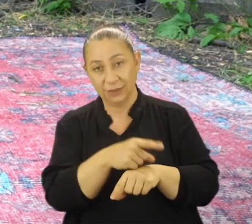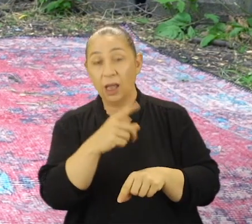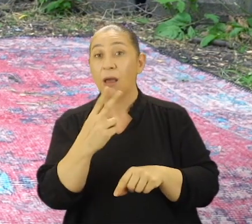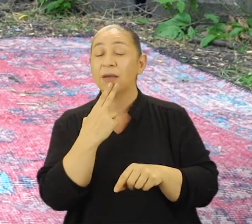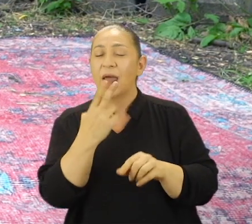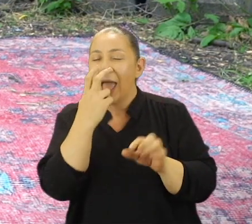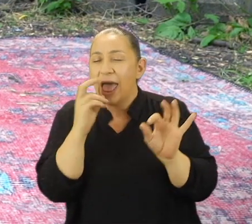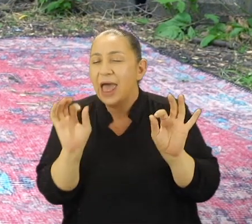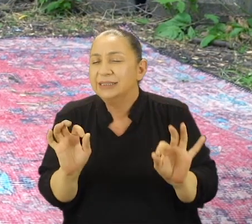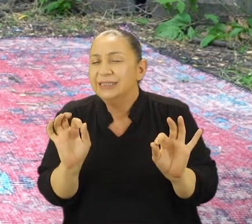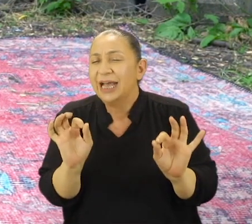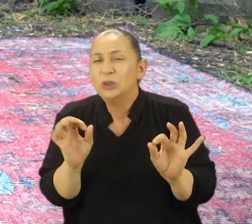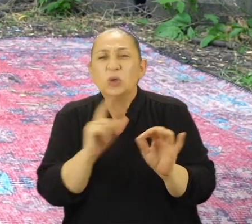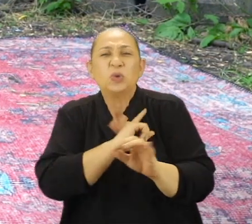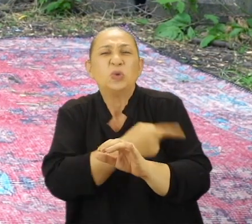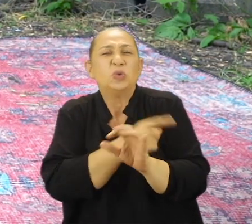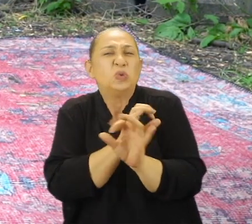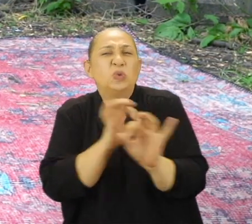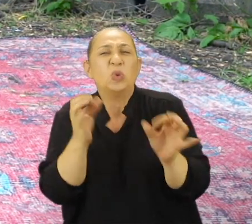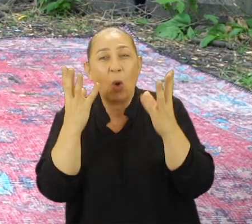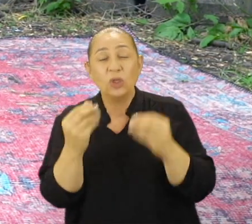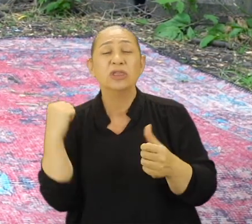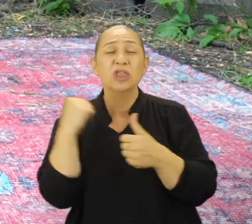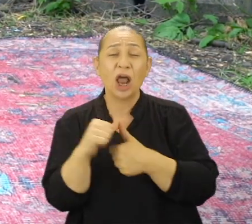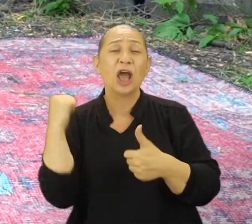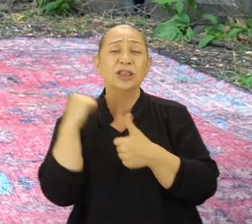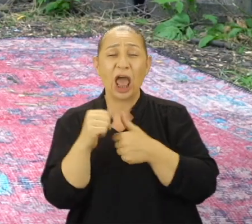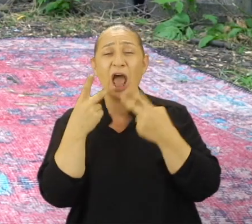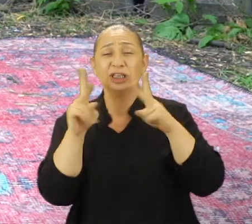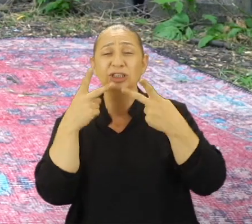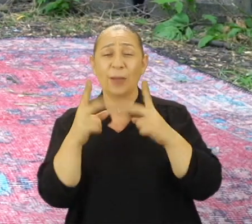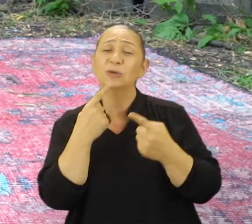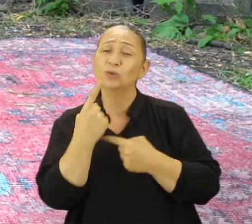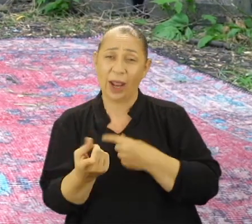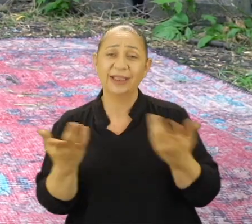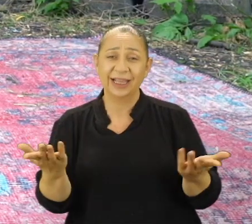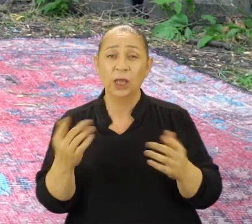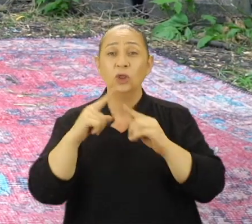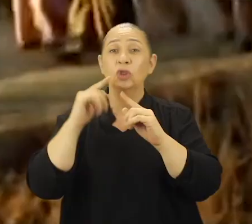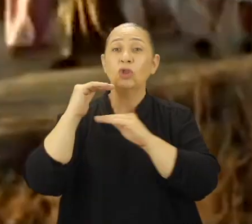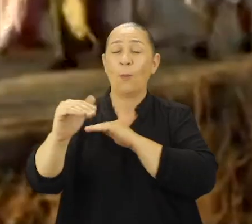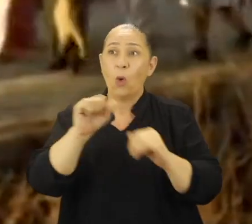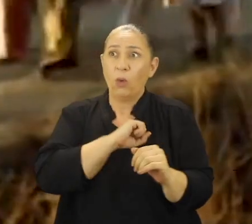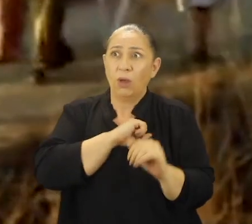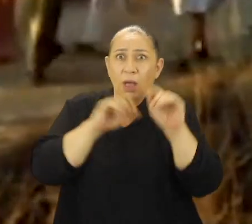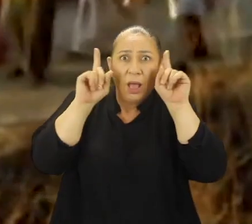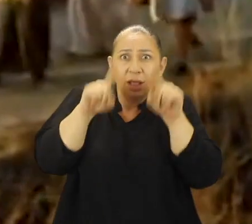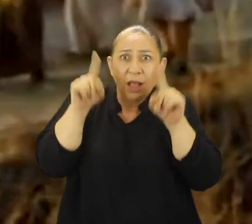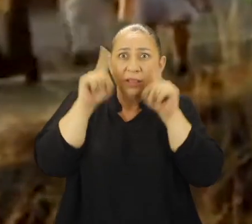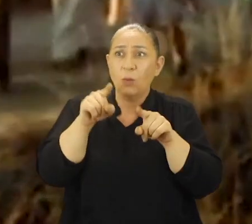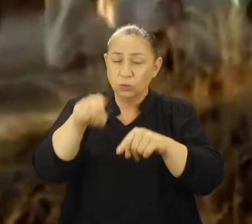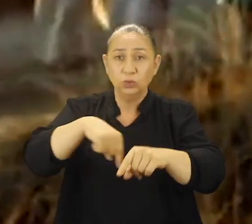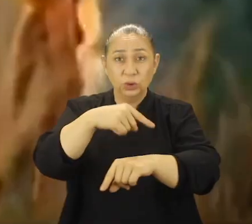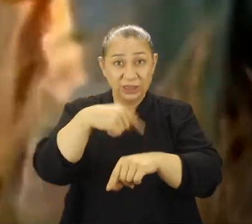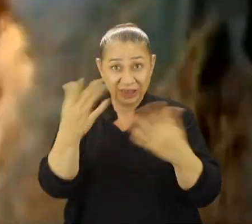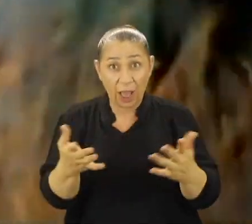Kadınları hassas ve güçsüz bulduğunu tekrar tekrar açıklamalarında yenilemişti. Toplumun korkutularak